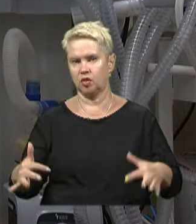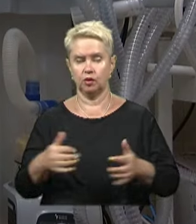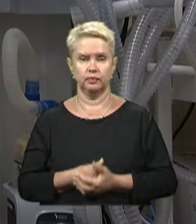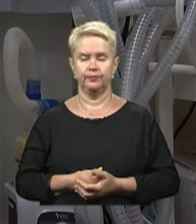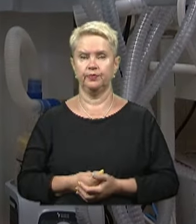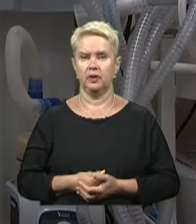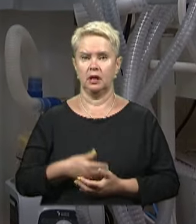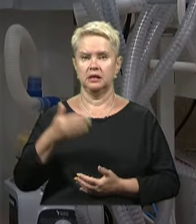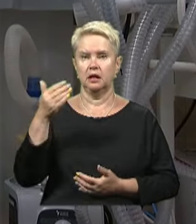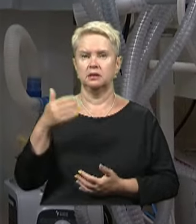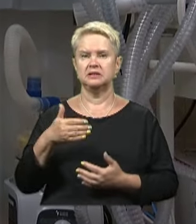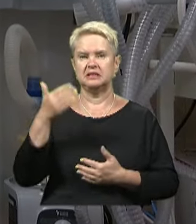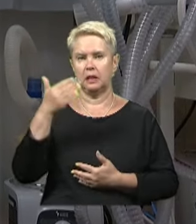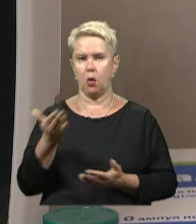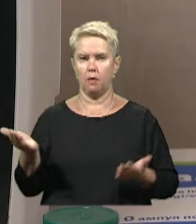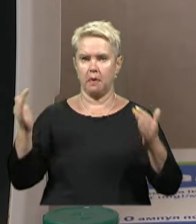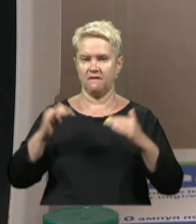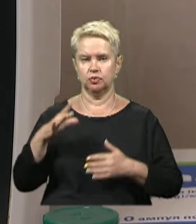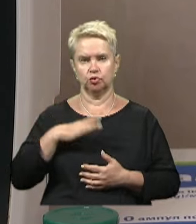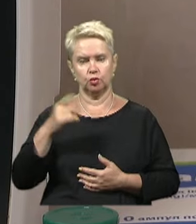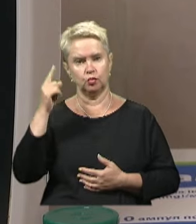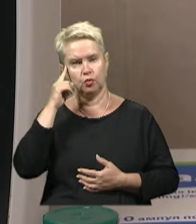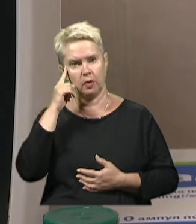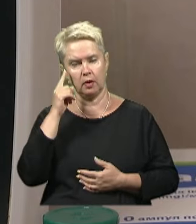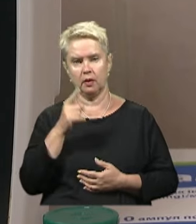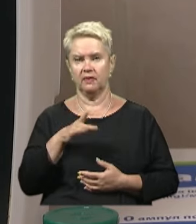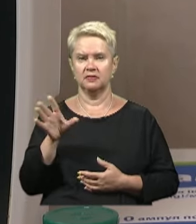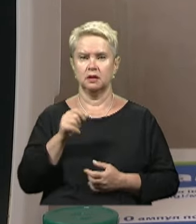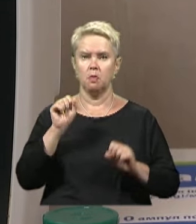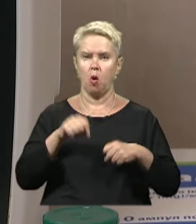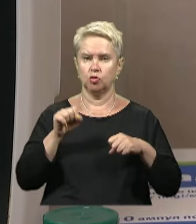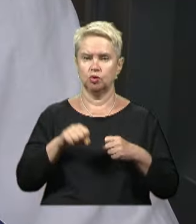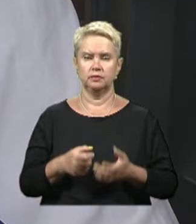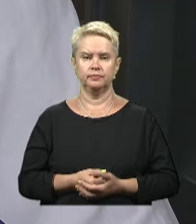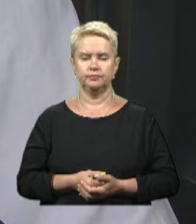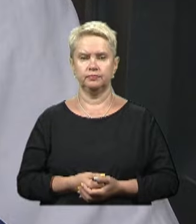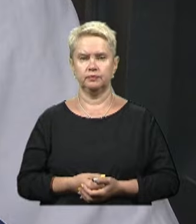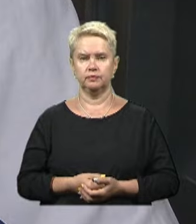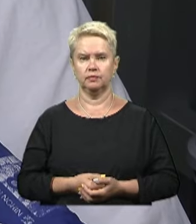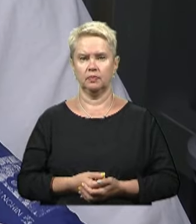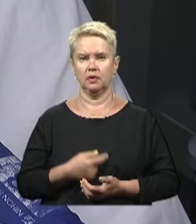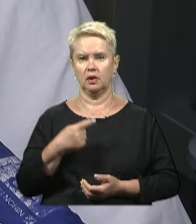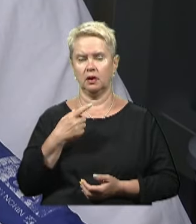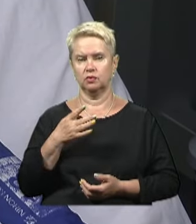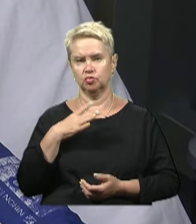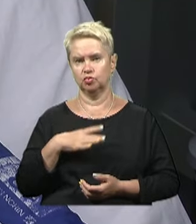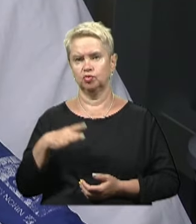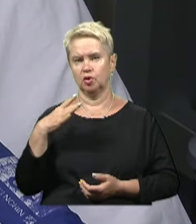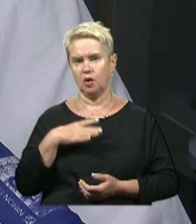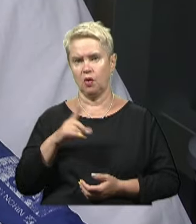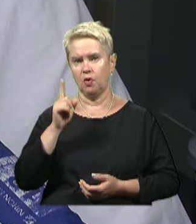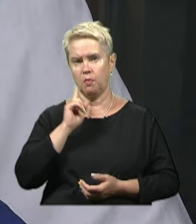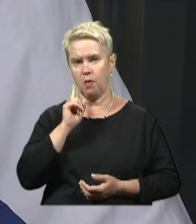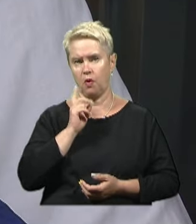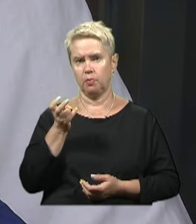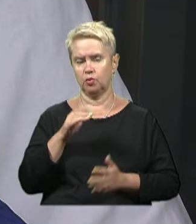Привалений стіною чоловік просто чекав. У думках, каже, перебрав усі можливість сценарії. Один, три, чотири. Чекав, поки